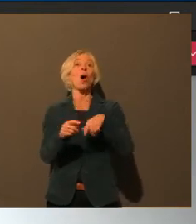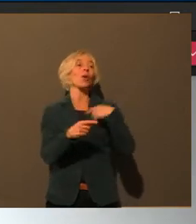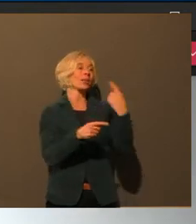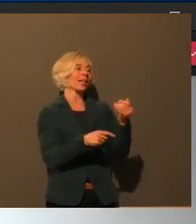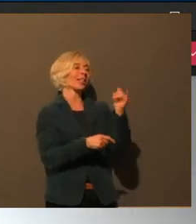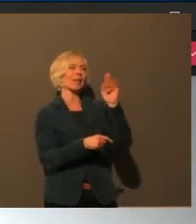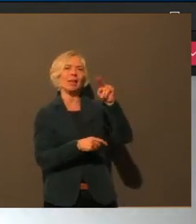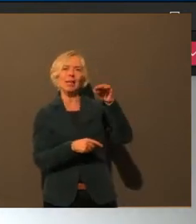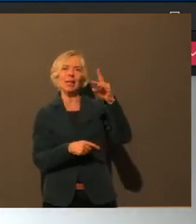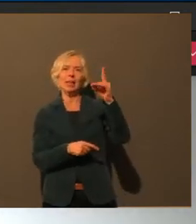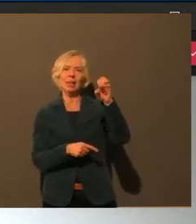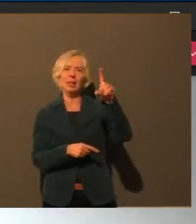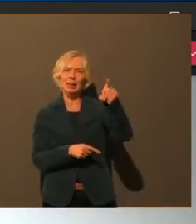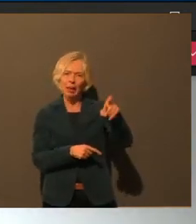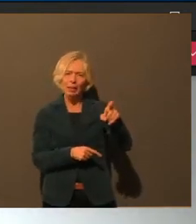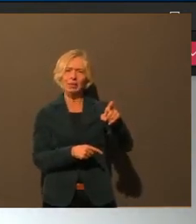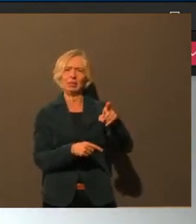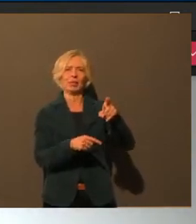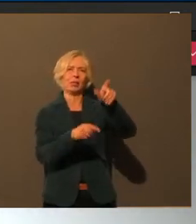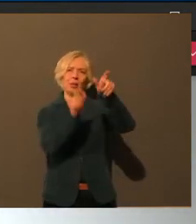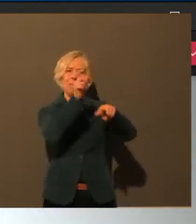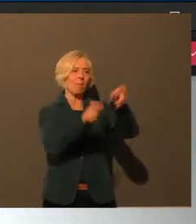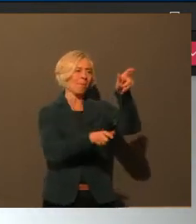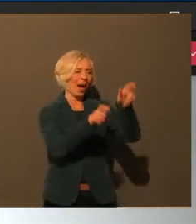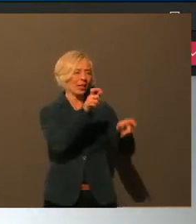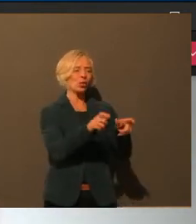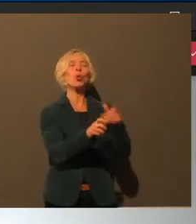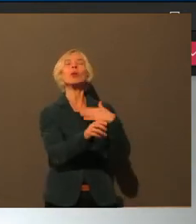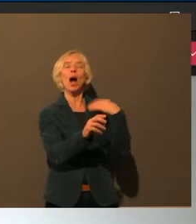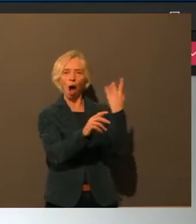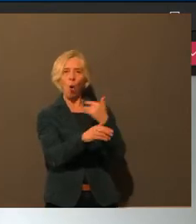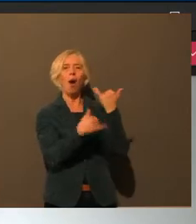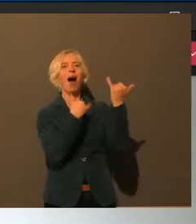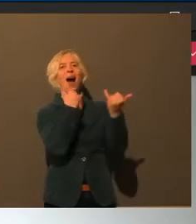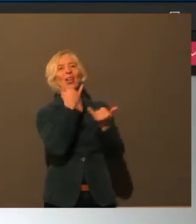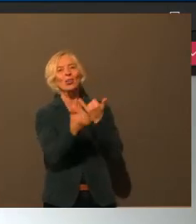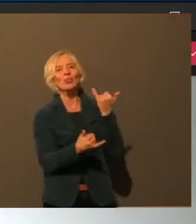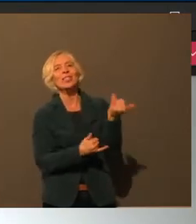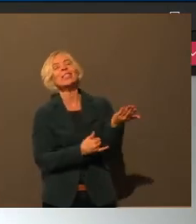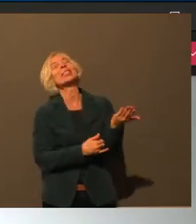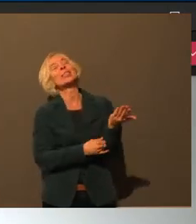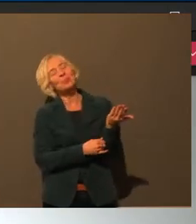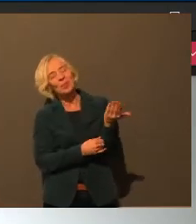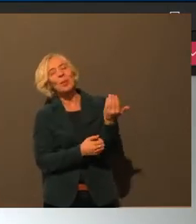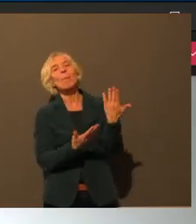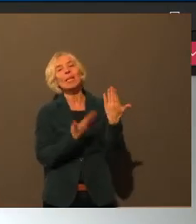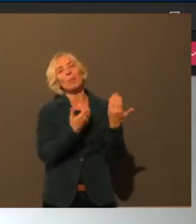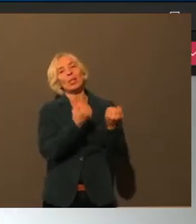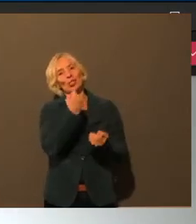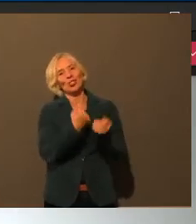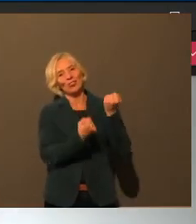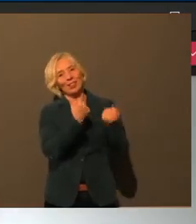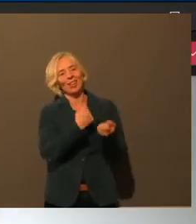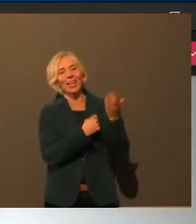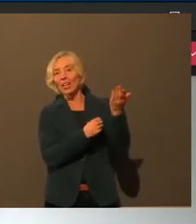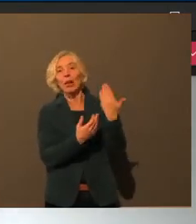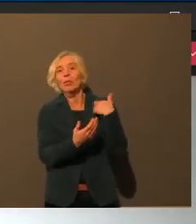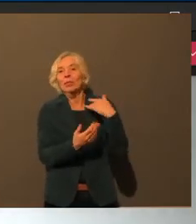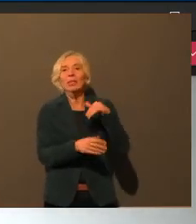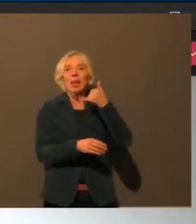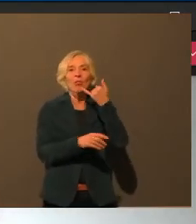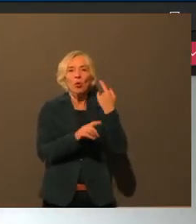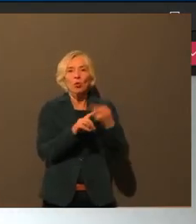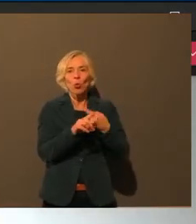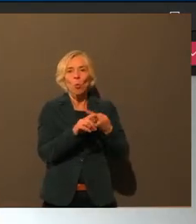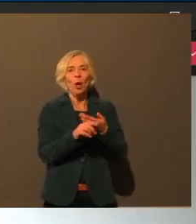bisschen schwieriger, weil uns da die ganzen Kontaktdaten noch nicht so schnell vorliegen, wie bei den Kontaktpersonen, die uns ja dadurch bekannt gemacht werden,